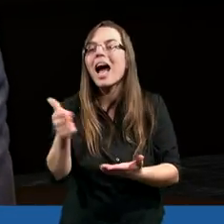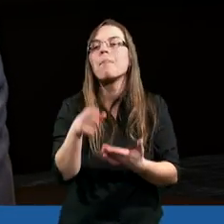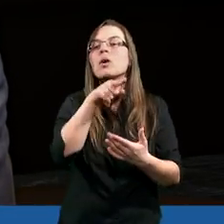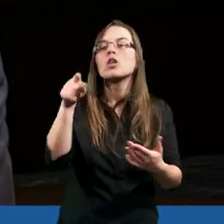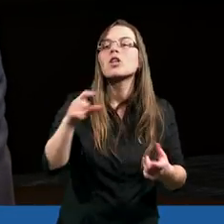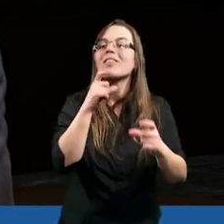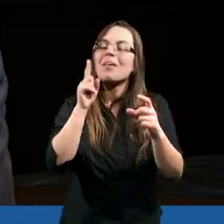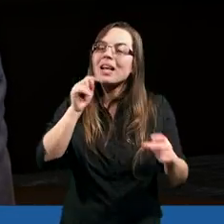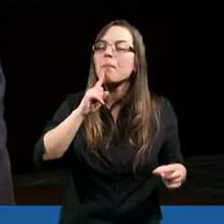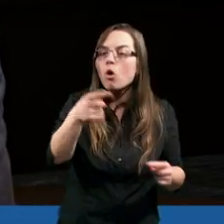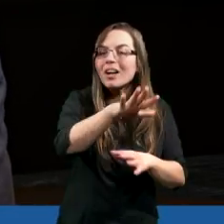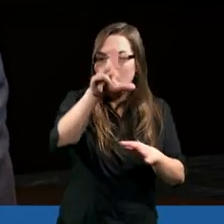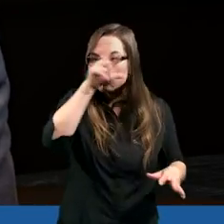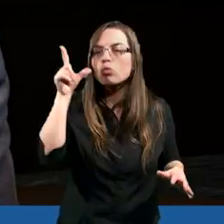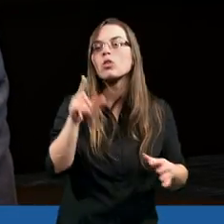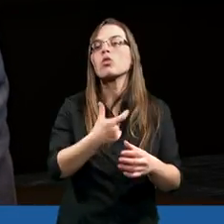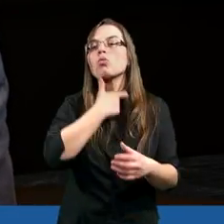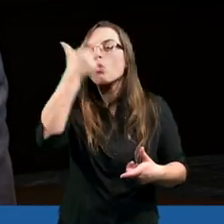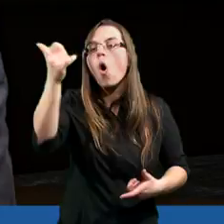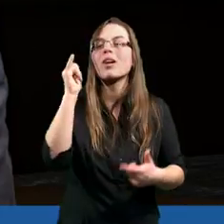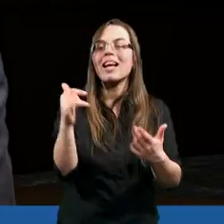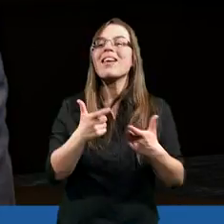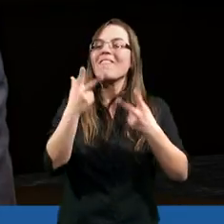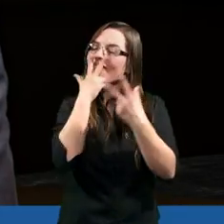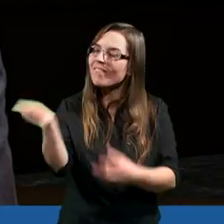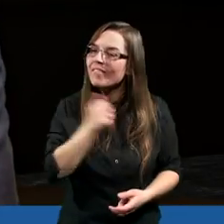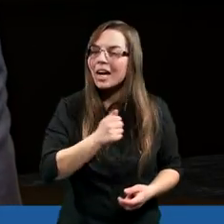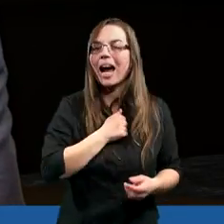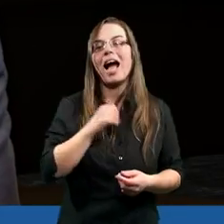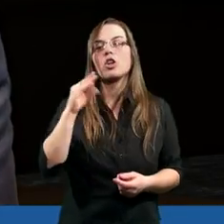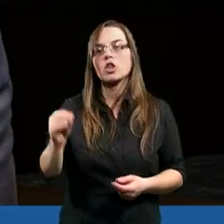samym sobą, że ja to publicznie, głośno i wyraźnie